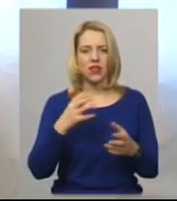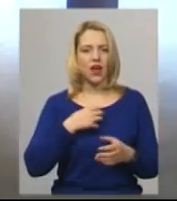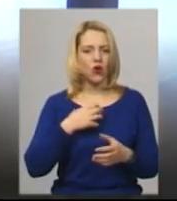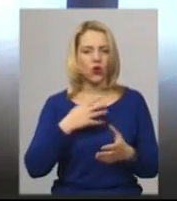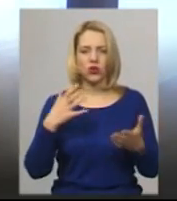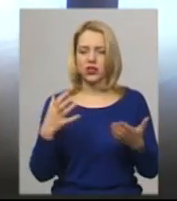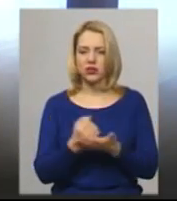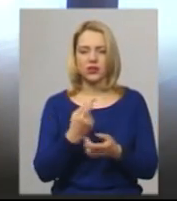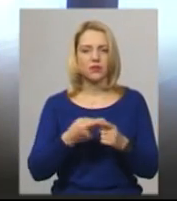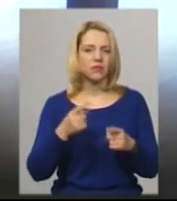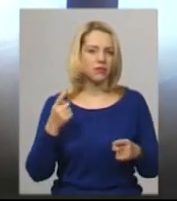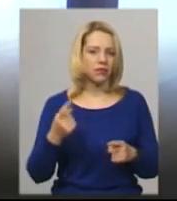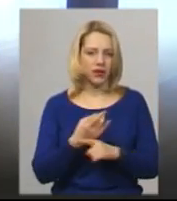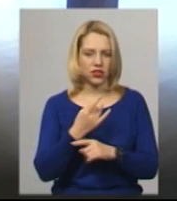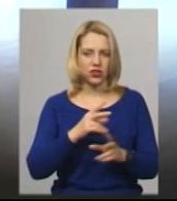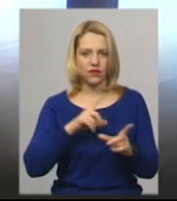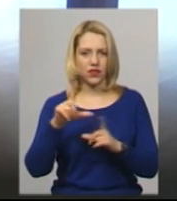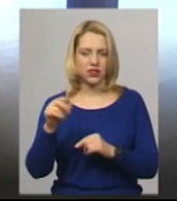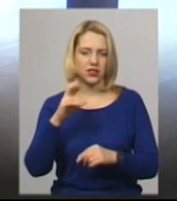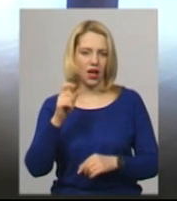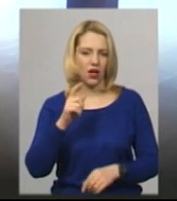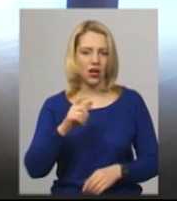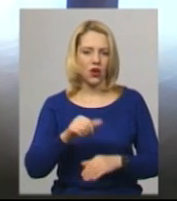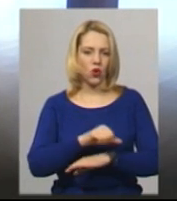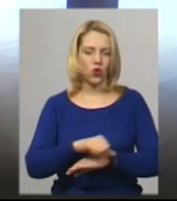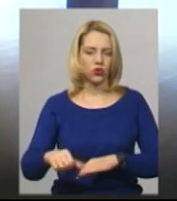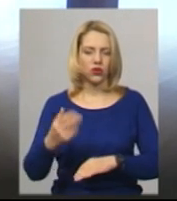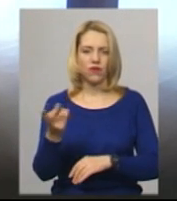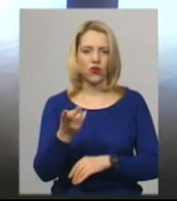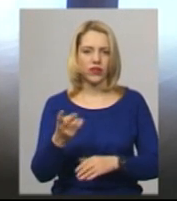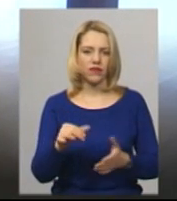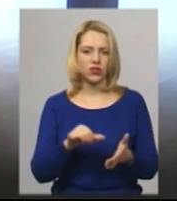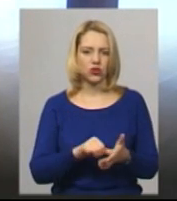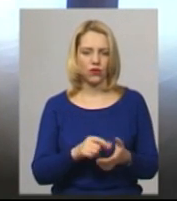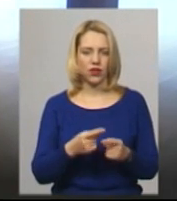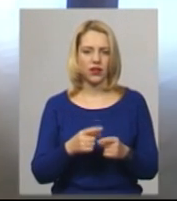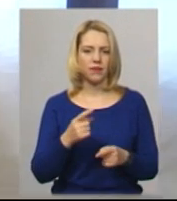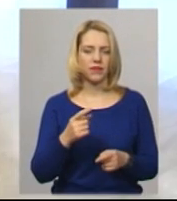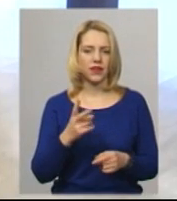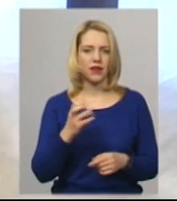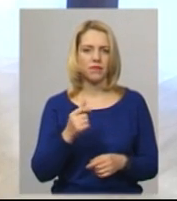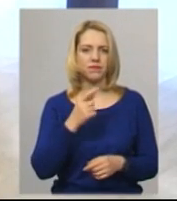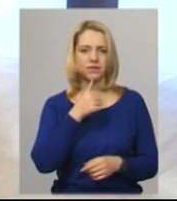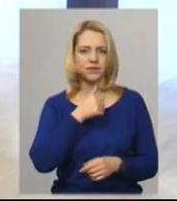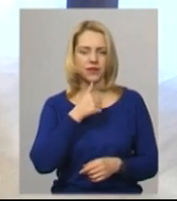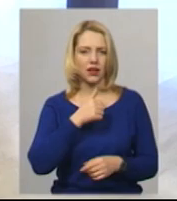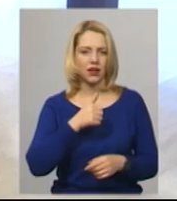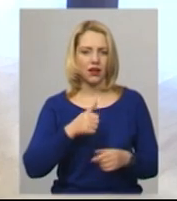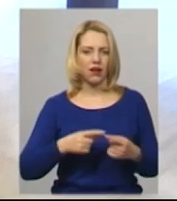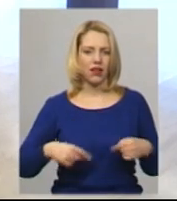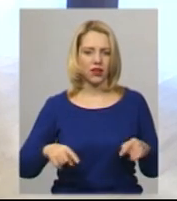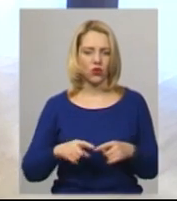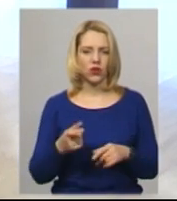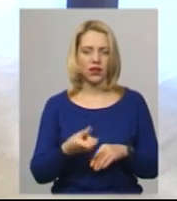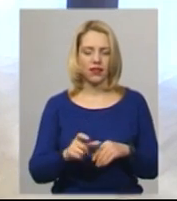Це їхній перший виїзд за кордон. Вони виступали, вони тільки перейшли в цю категорію. Вони ще самі